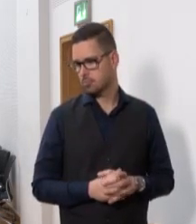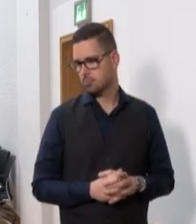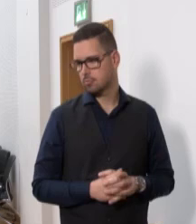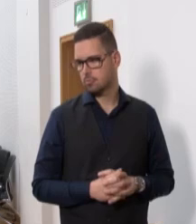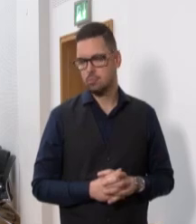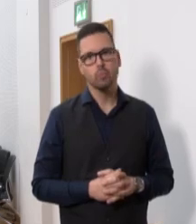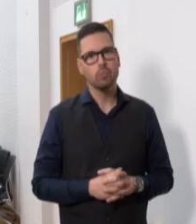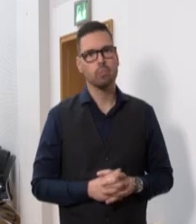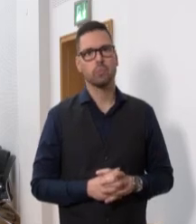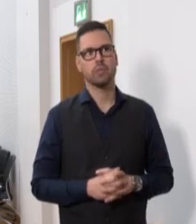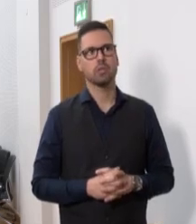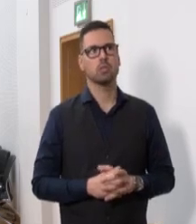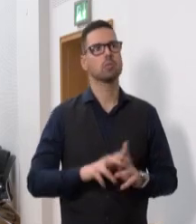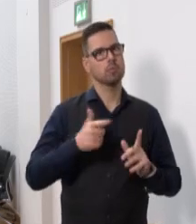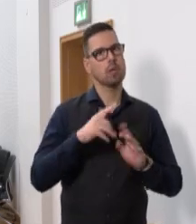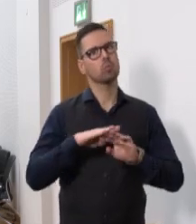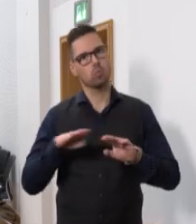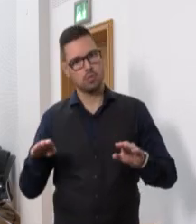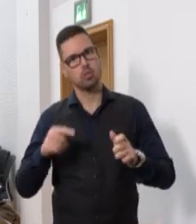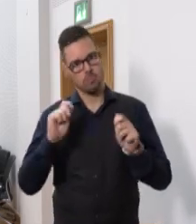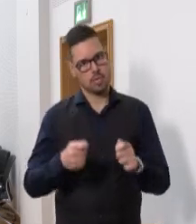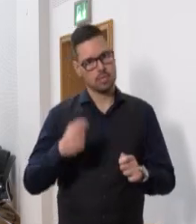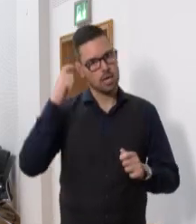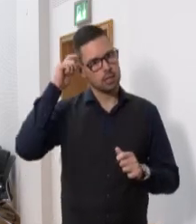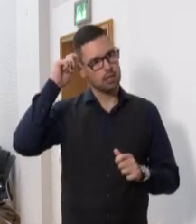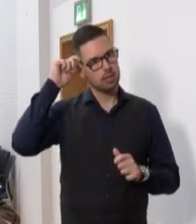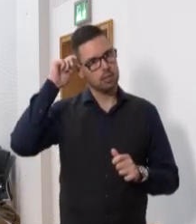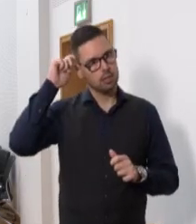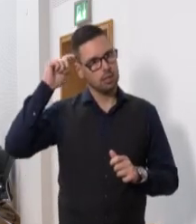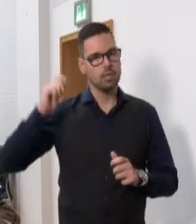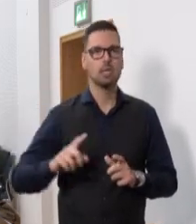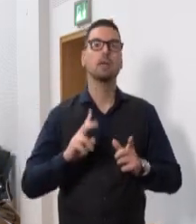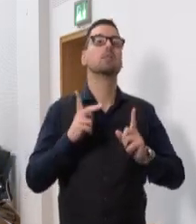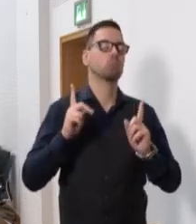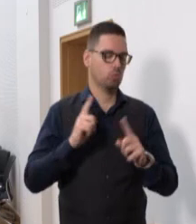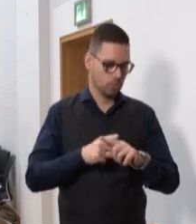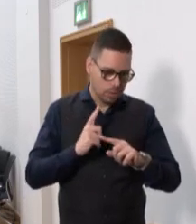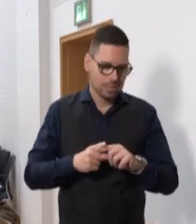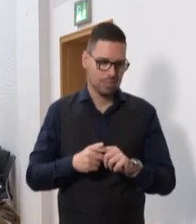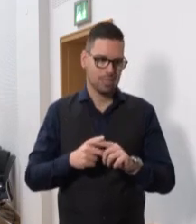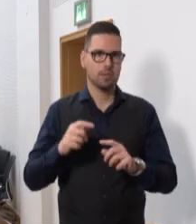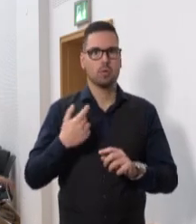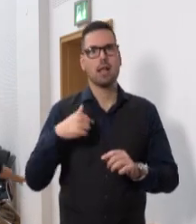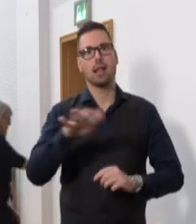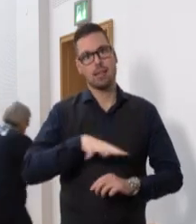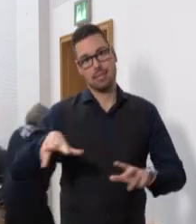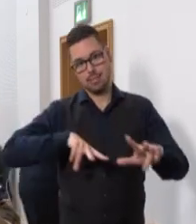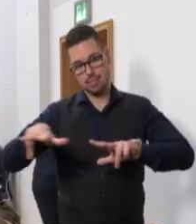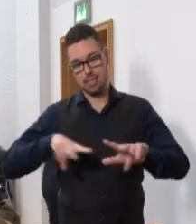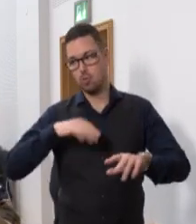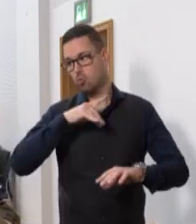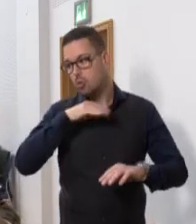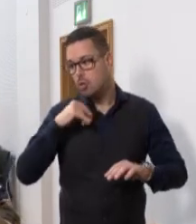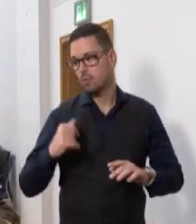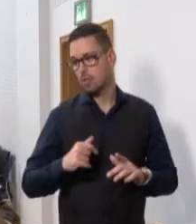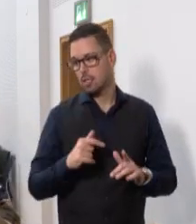Das wollte ich jetzt erstmal grundsätzlich zum Antrag sagen. Im Übrigen tut unsere Landesregierung bereits sehr viel,